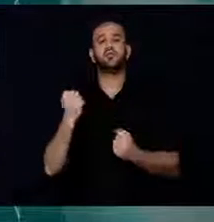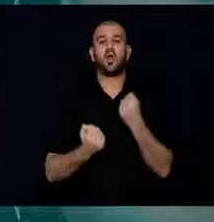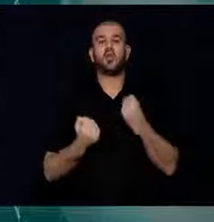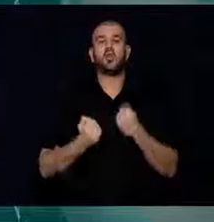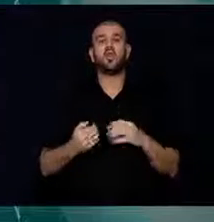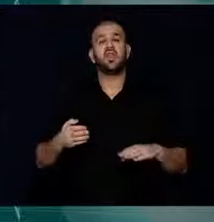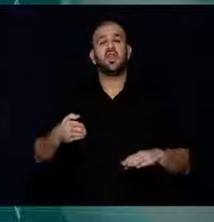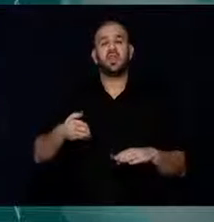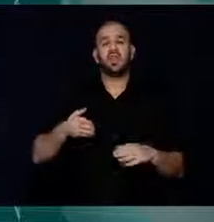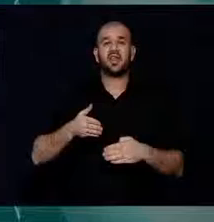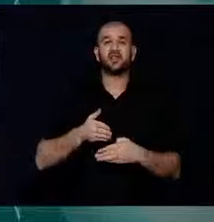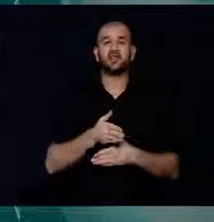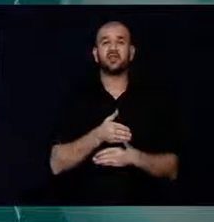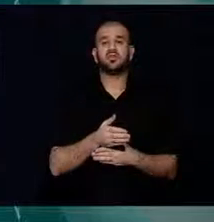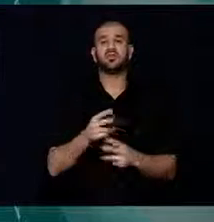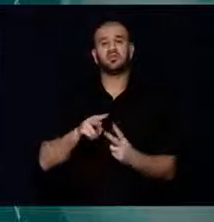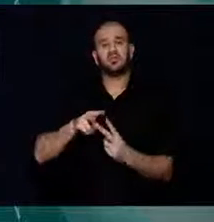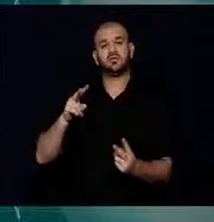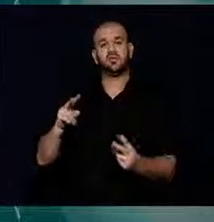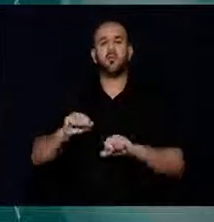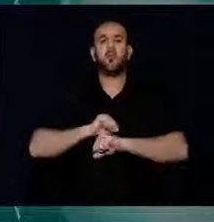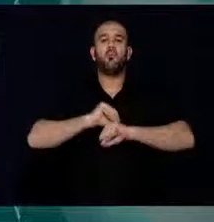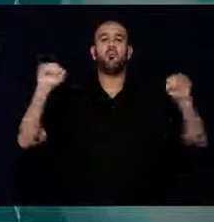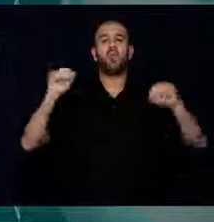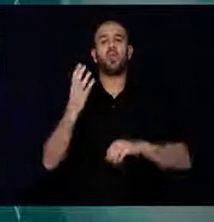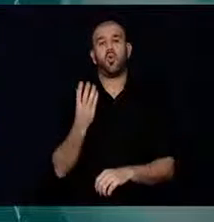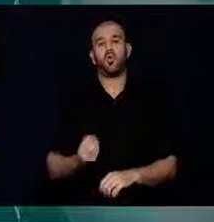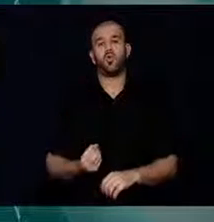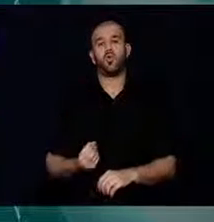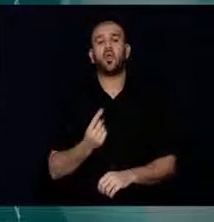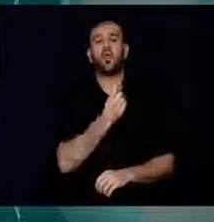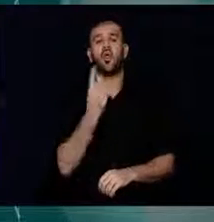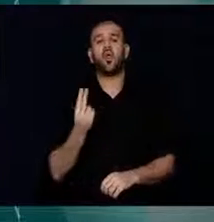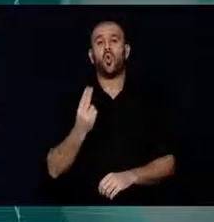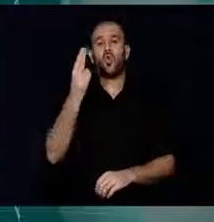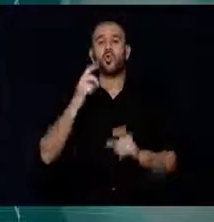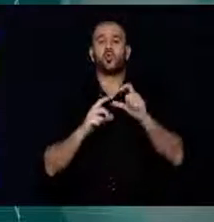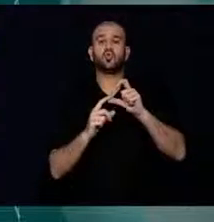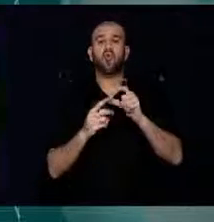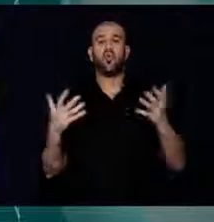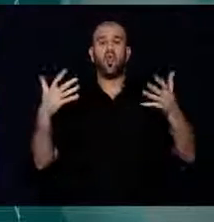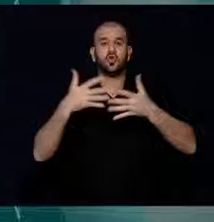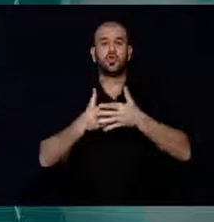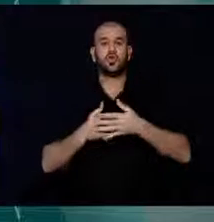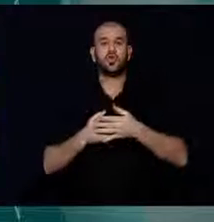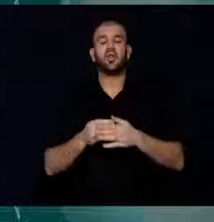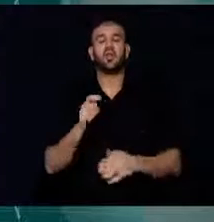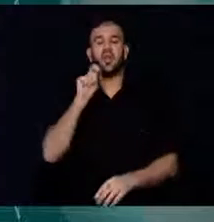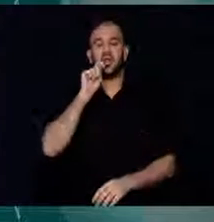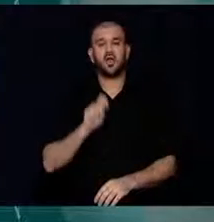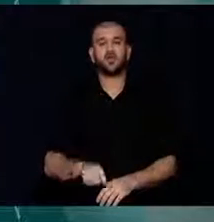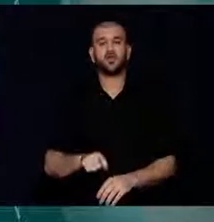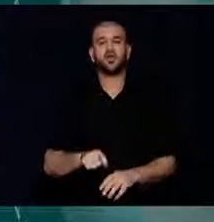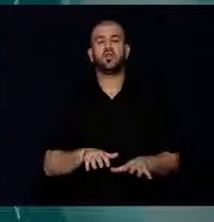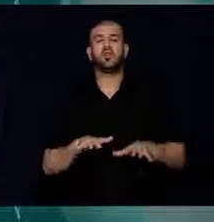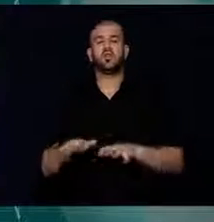17 Şubat akşamı gerçekleşen saldırıda 28 kişi yaşamını